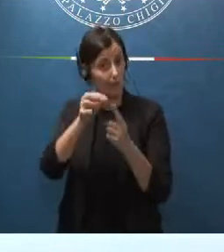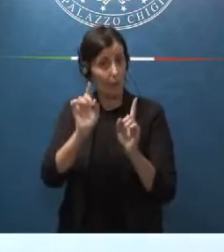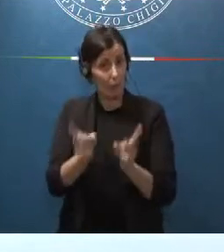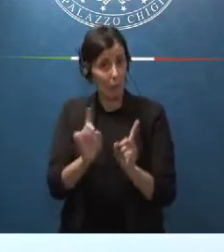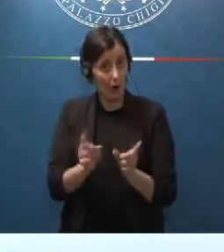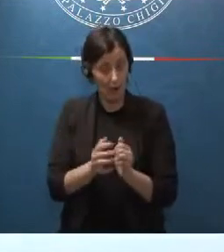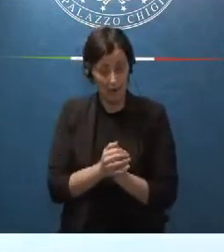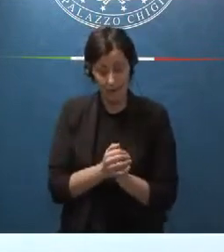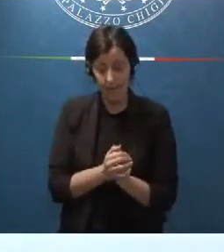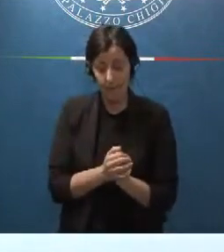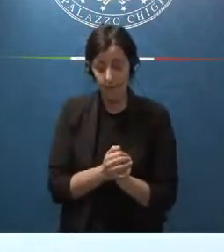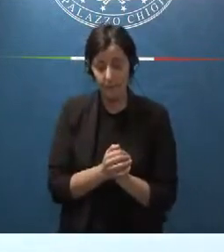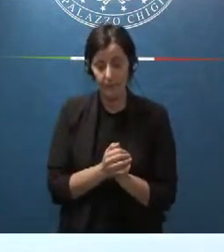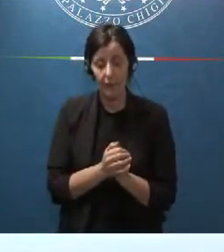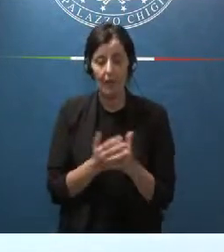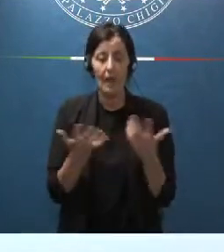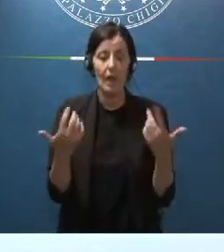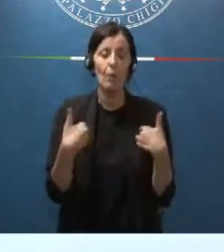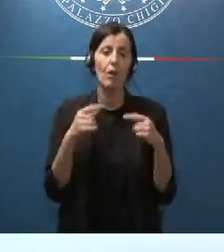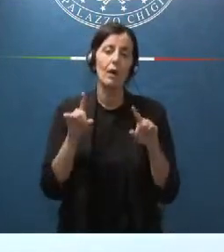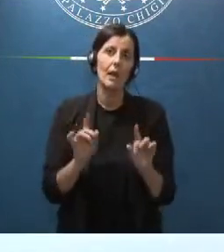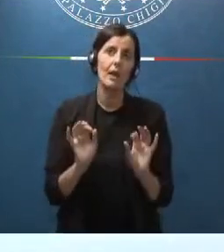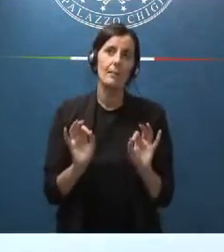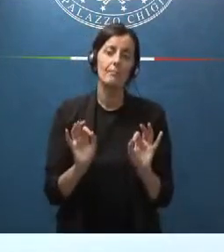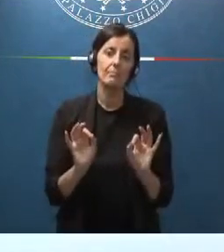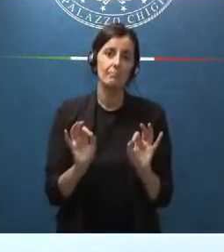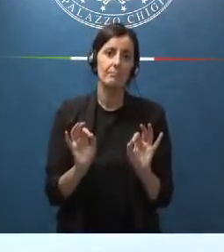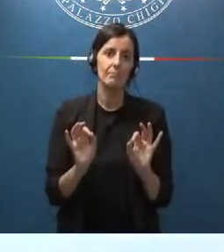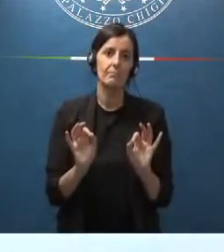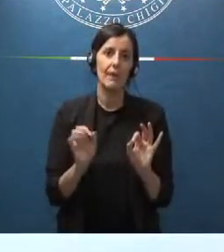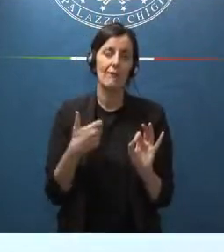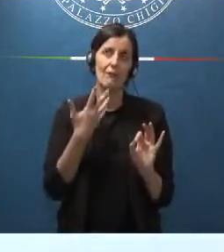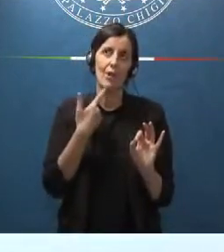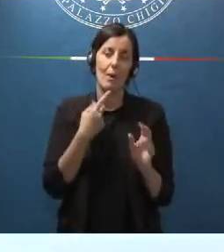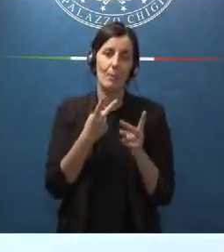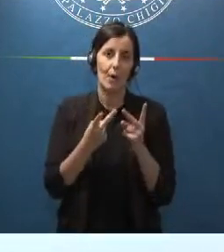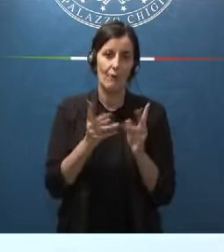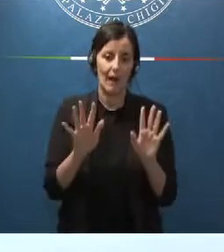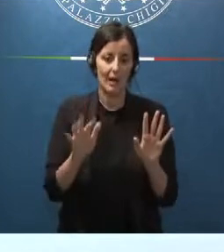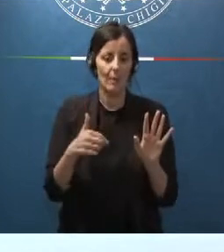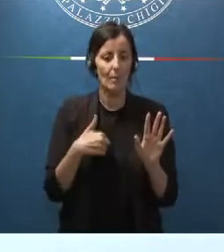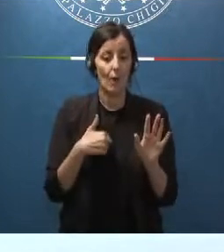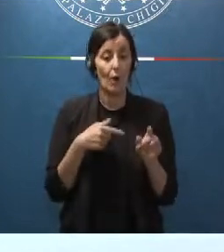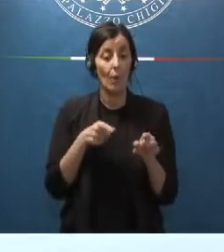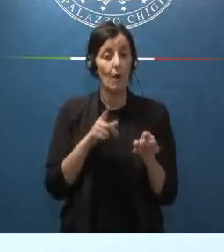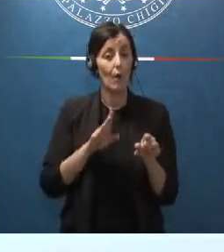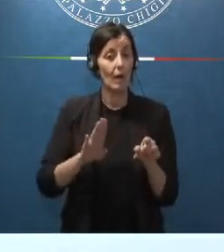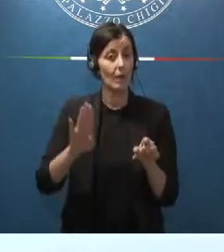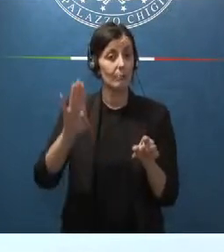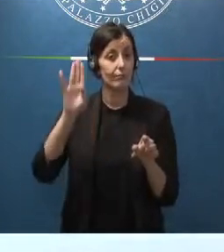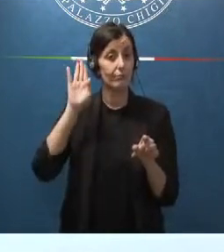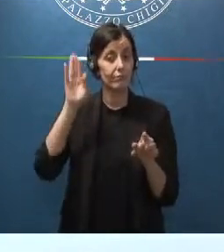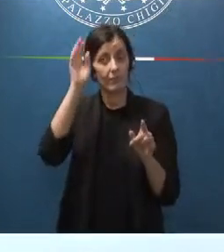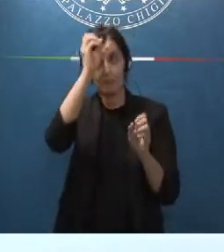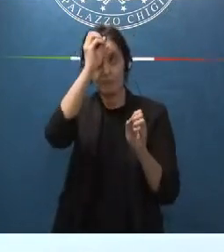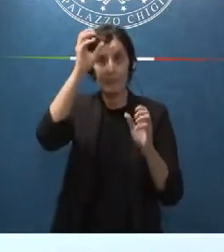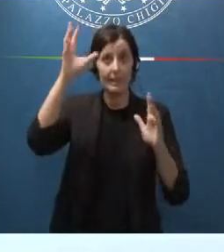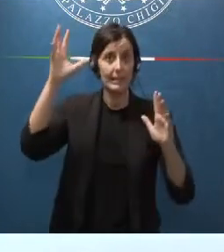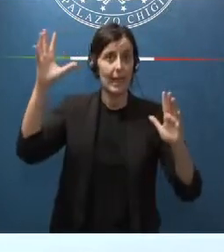nostro obiettivo è quello di portare a compimento cioè di realizzare compiutamente quella che era l'idea